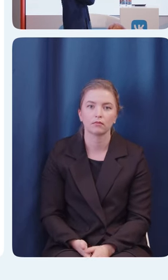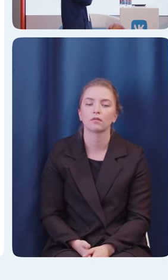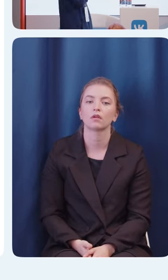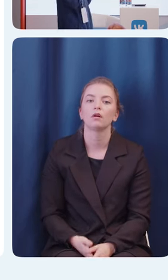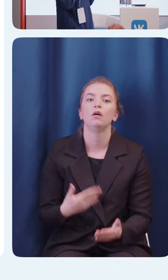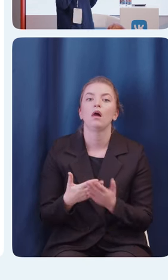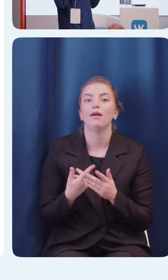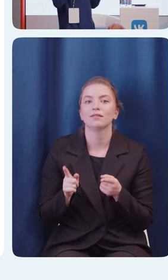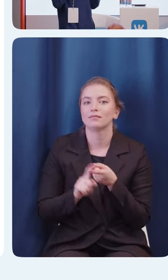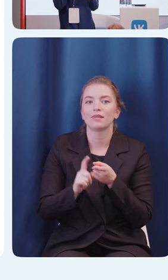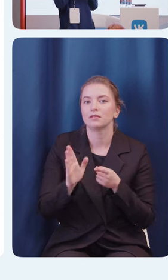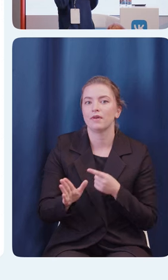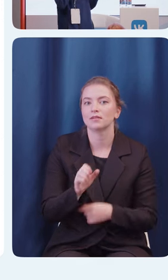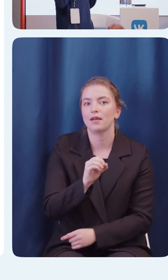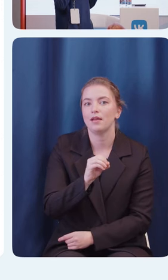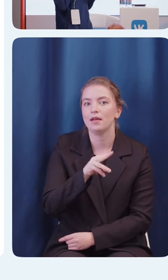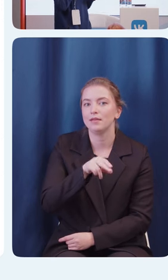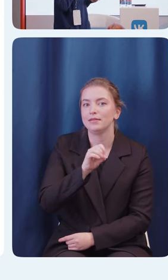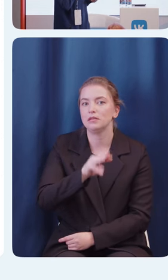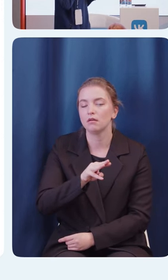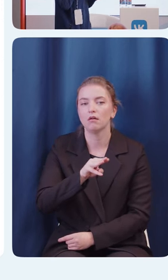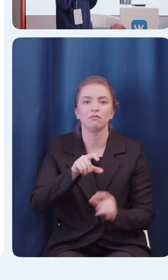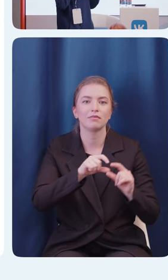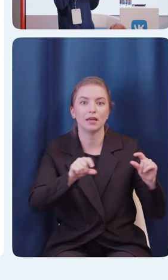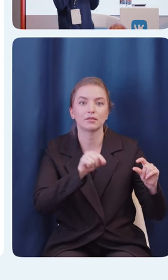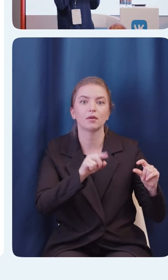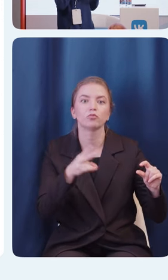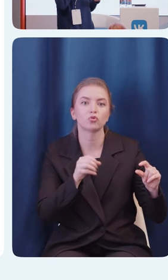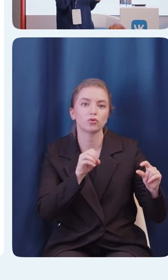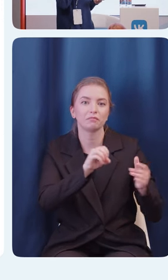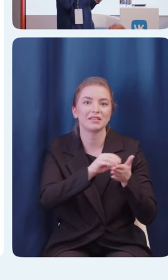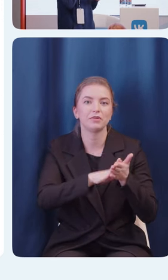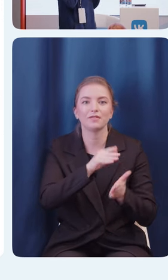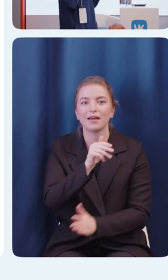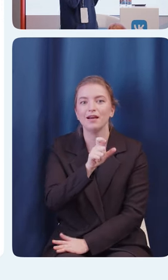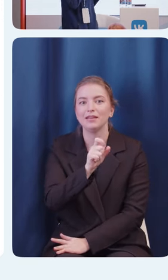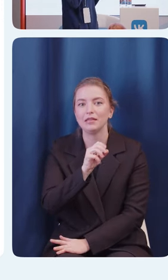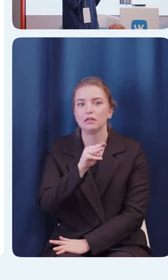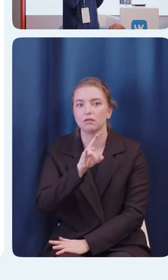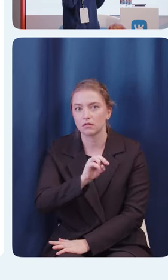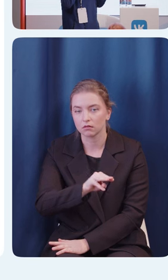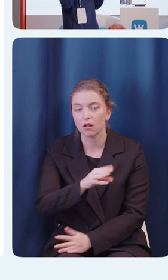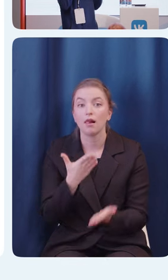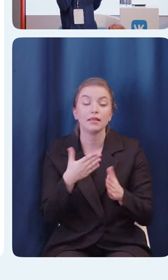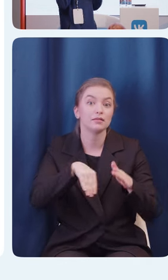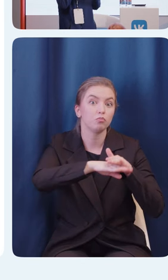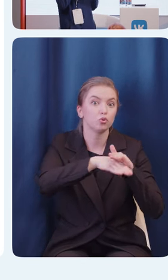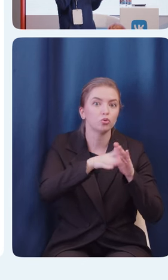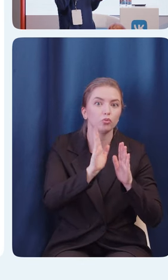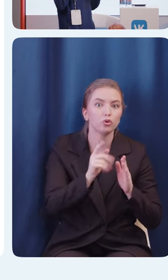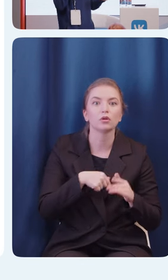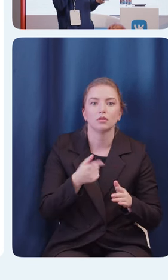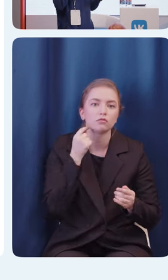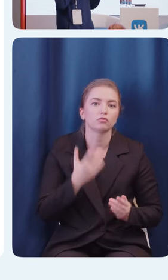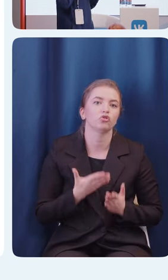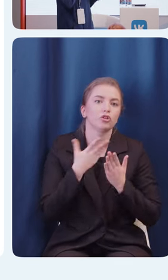edit текстов. В них нужно указывать hint, потому что в случае пустого поля зачитается hint. Если же в поле что-то есть, уже